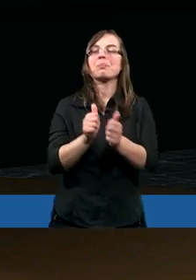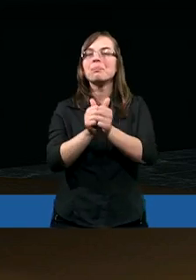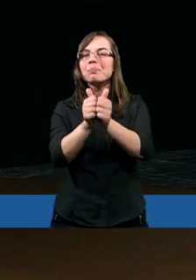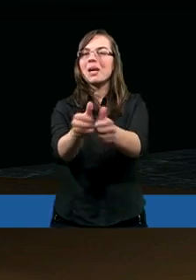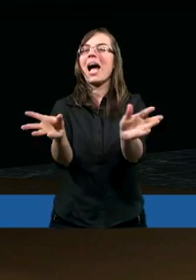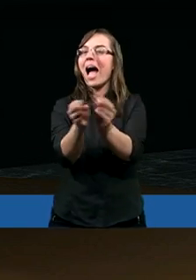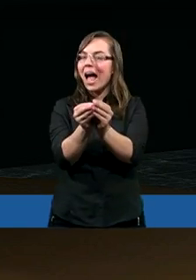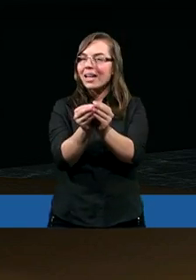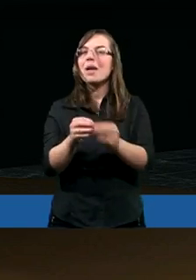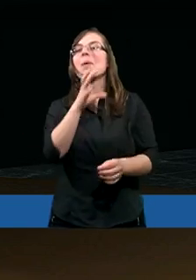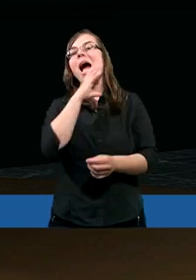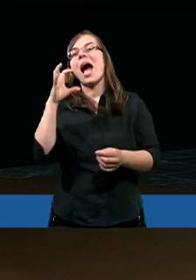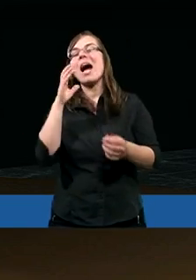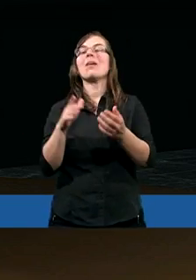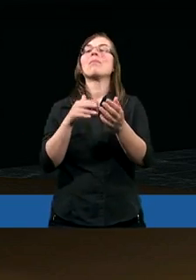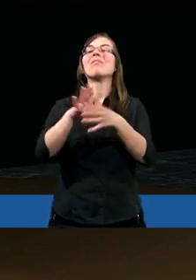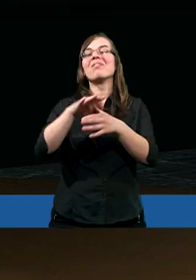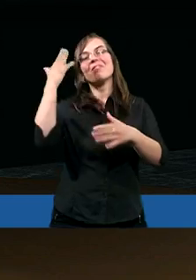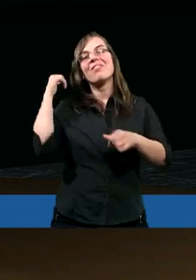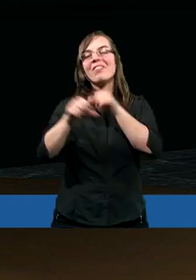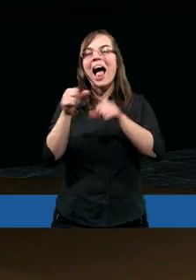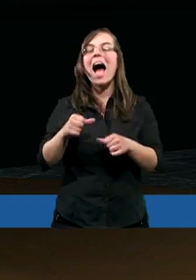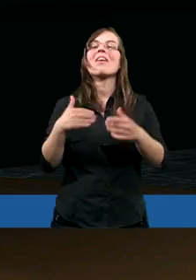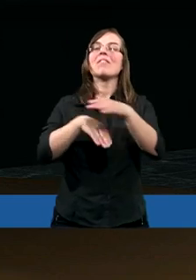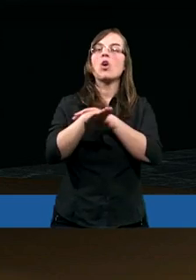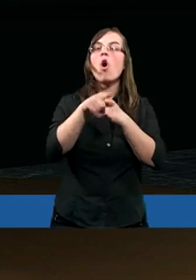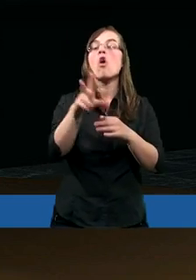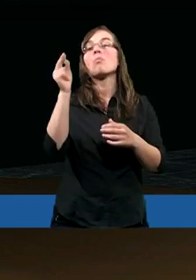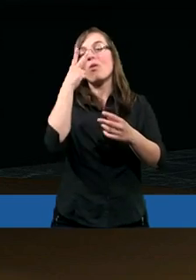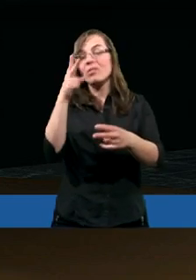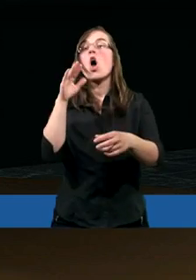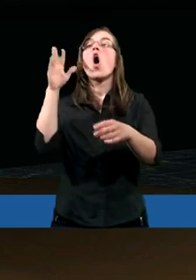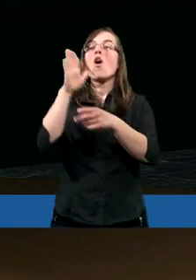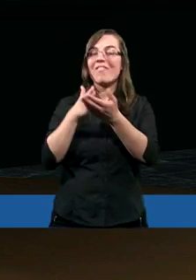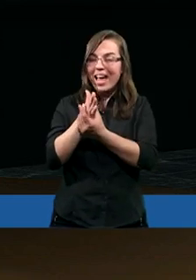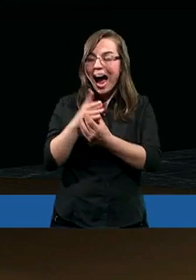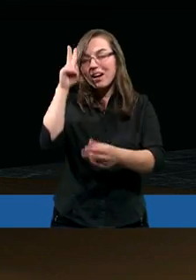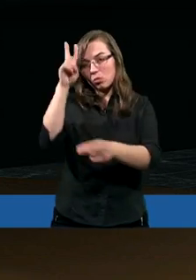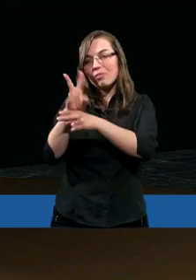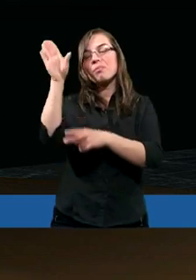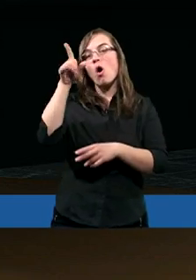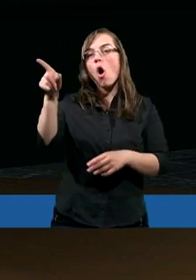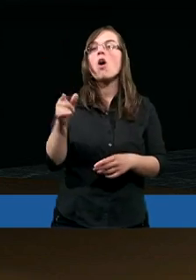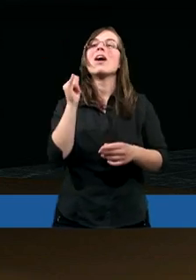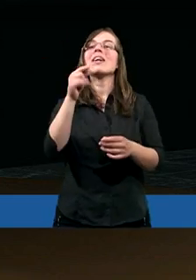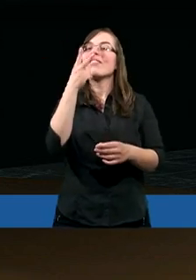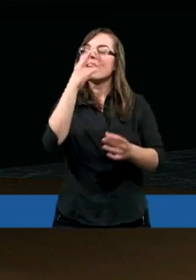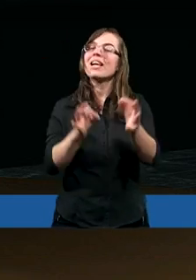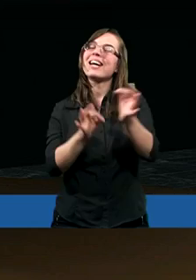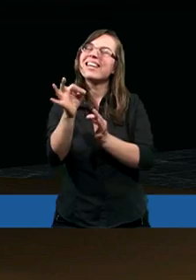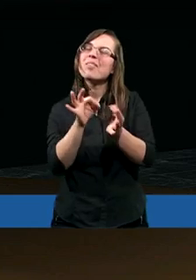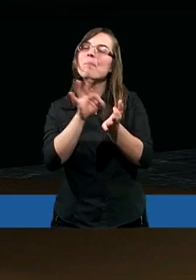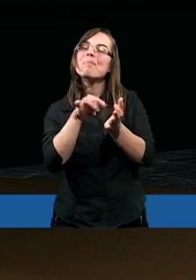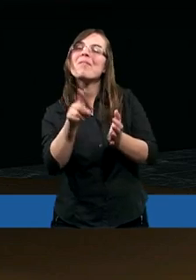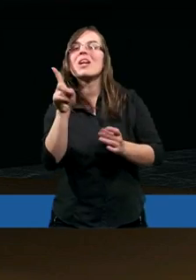Abraham wychodzi w wieku 75 lat, bo uwierzył. Bóg mu coś obiecał. Ale jak patrzymy na jego historię, to widzimy pewne